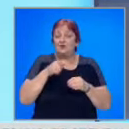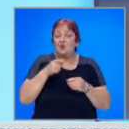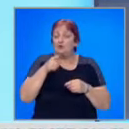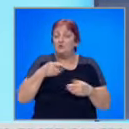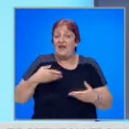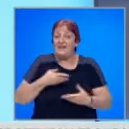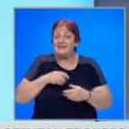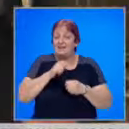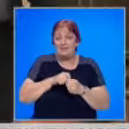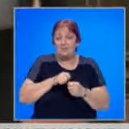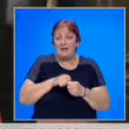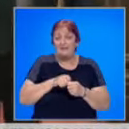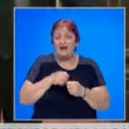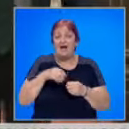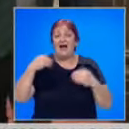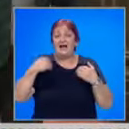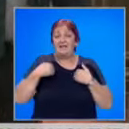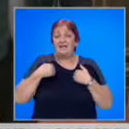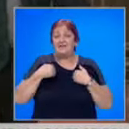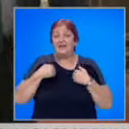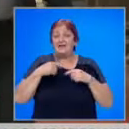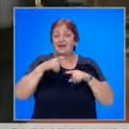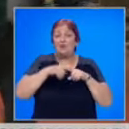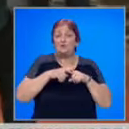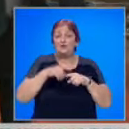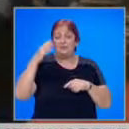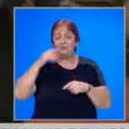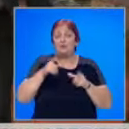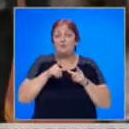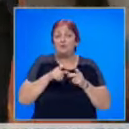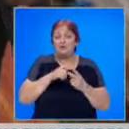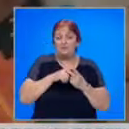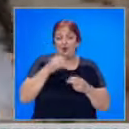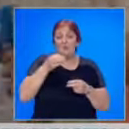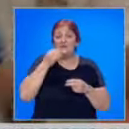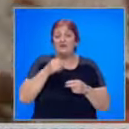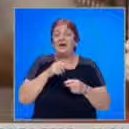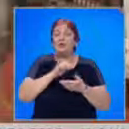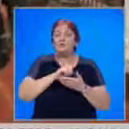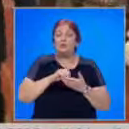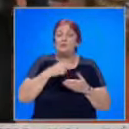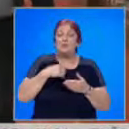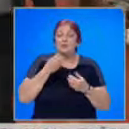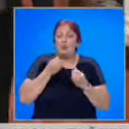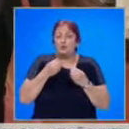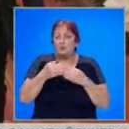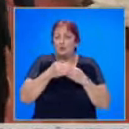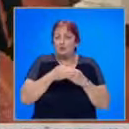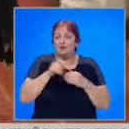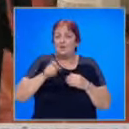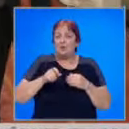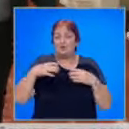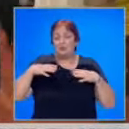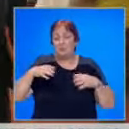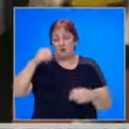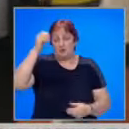което те искат да направят. А кандидатът за правосъден министр Момчил Иванов обясни пред журналисти, че има много добро отношение към хората